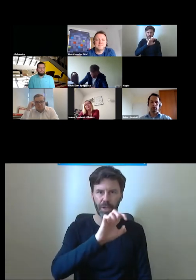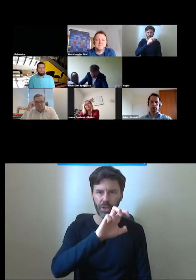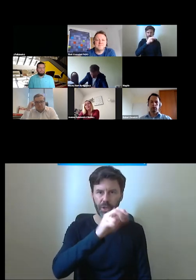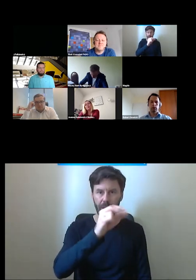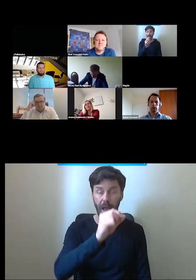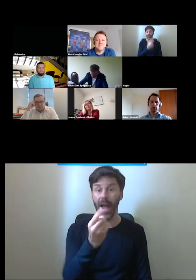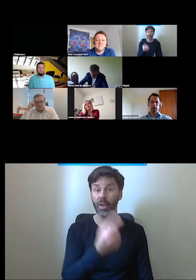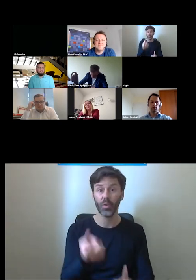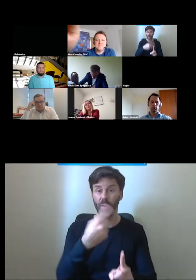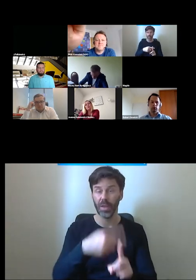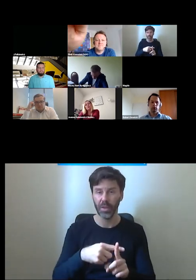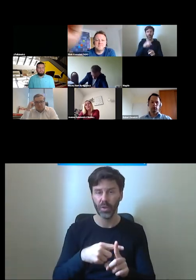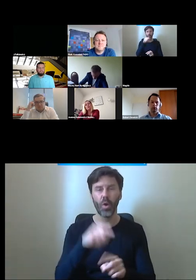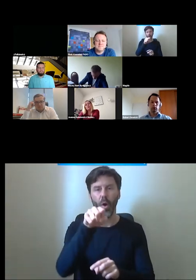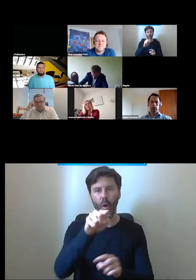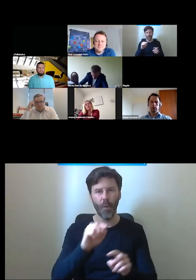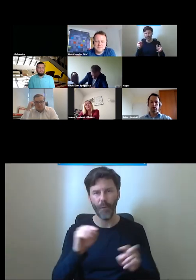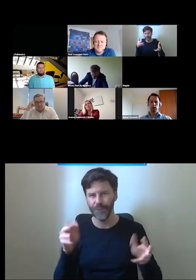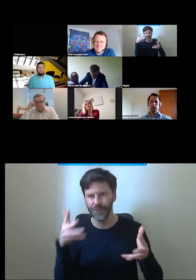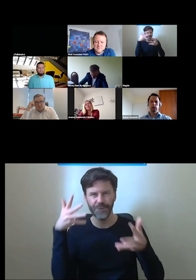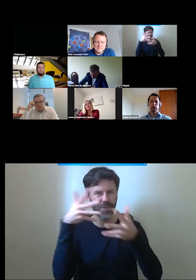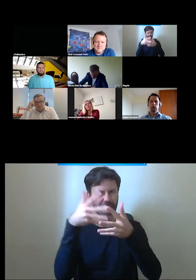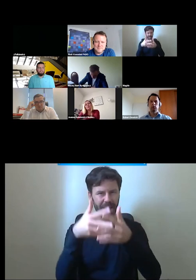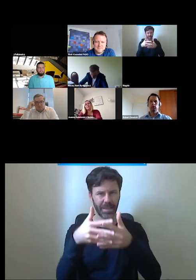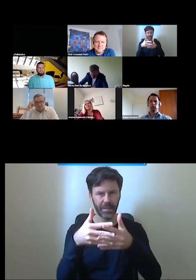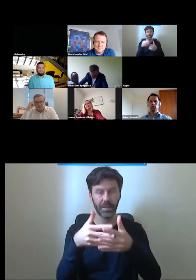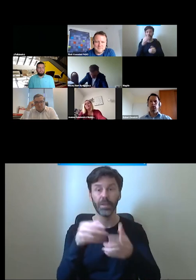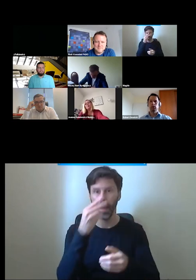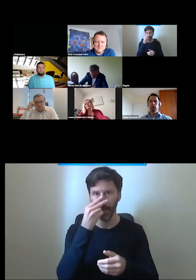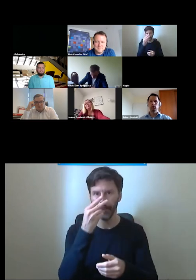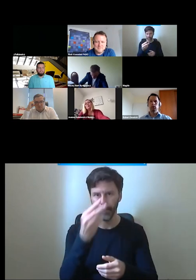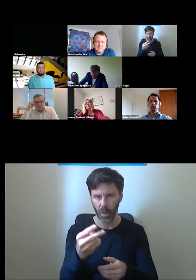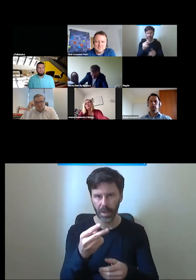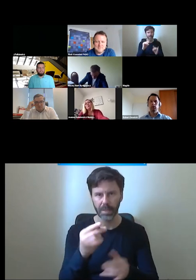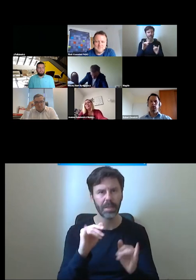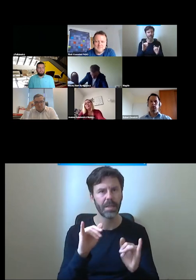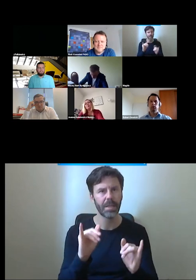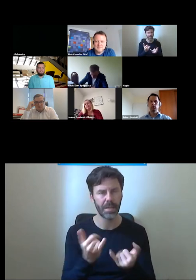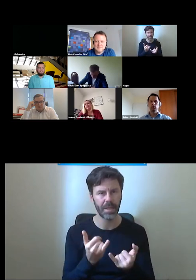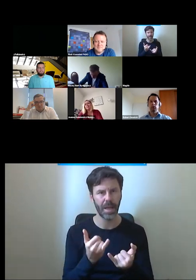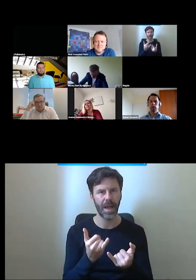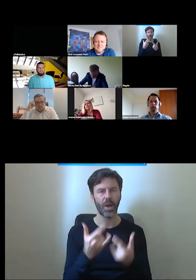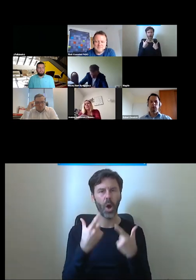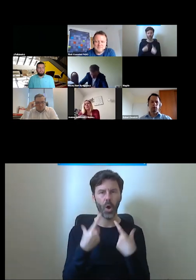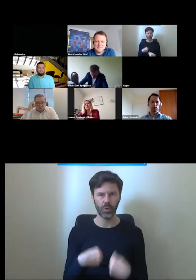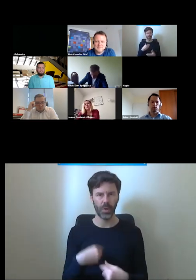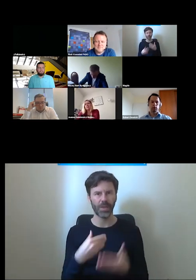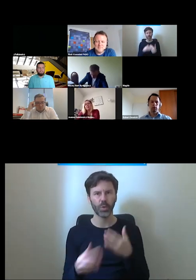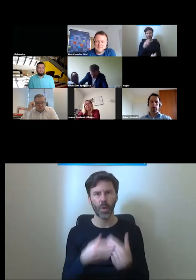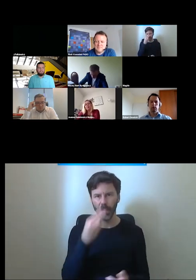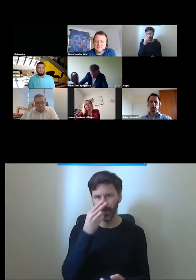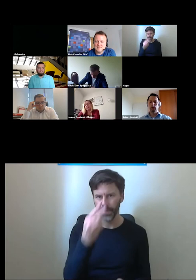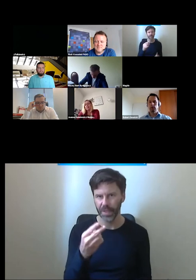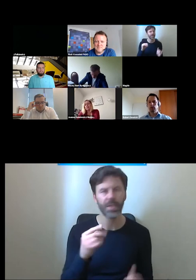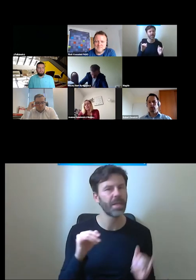filtr monochromatyczny który pozwala pokazać jak może widzieć osoba słabowidząca więc w